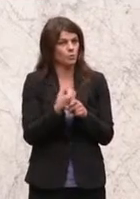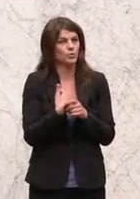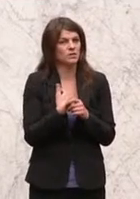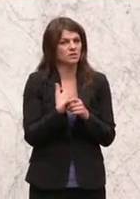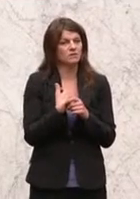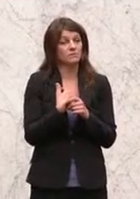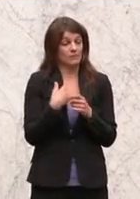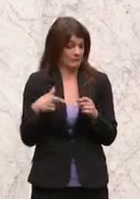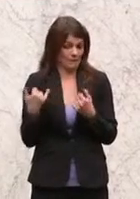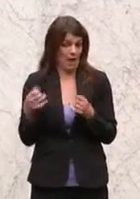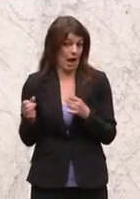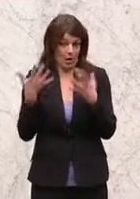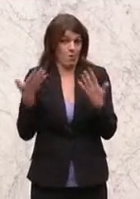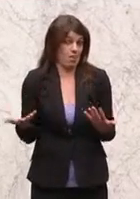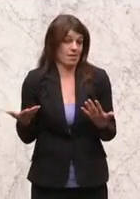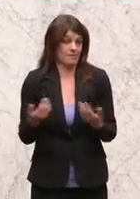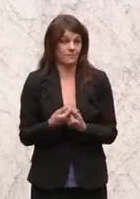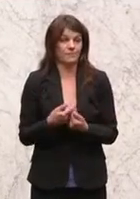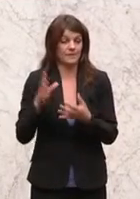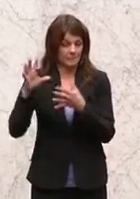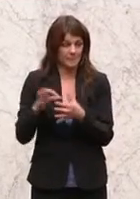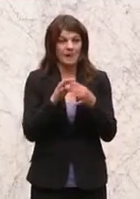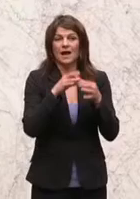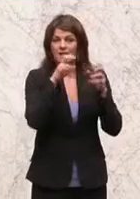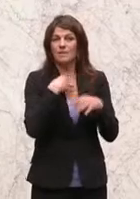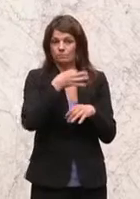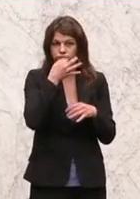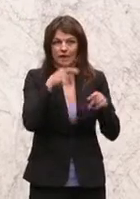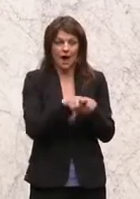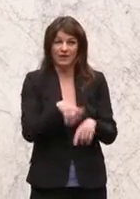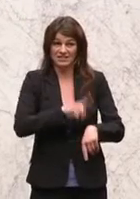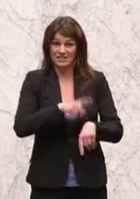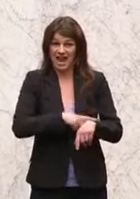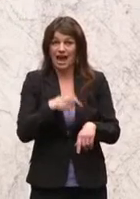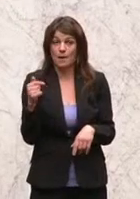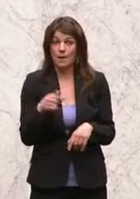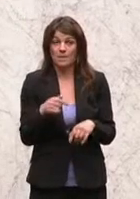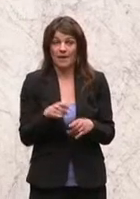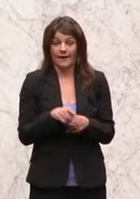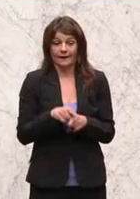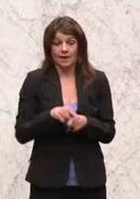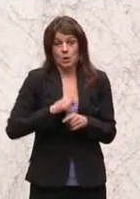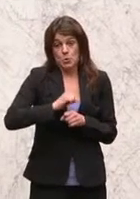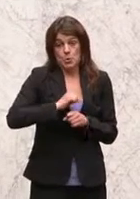aktuellem Anlass zum Thema ansprechen, weil die Zeit wirklich jetzt im Moment auf die Schläfen drückt.